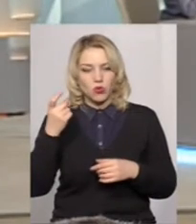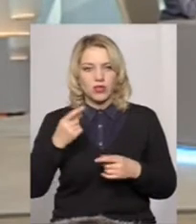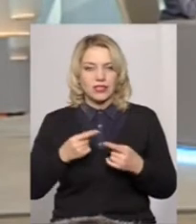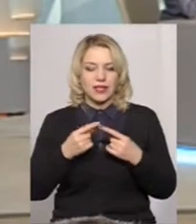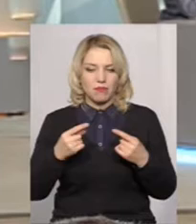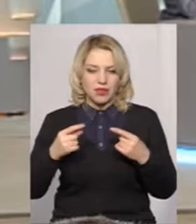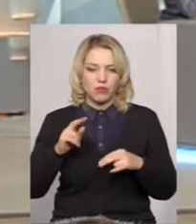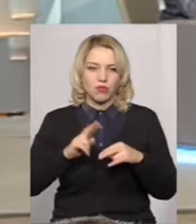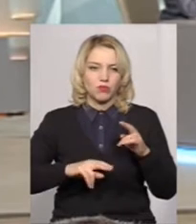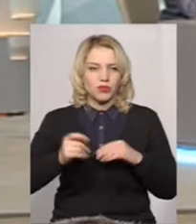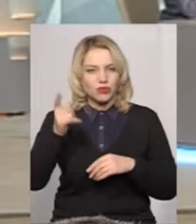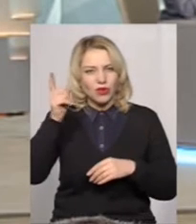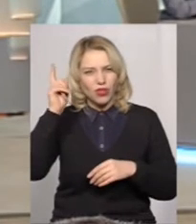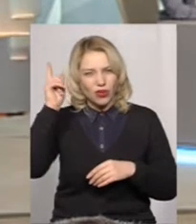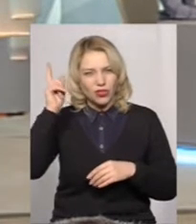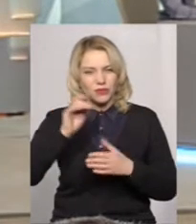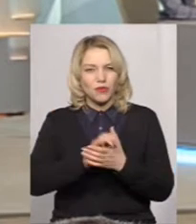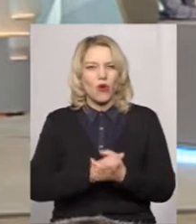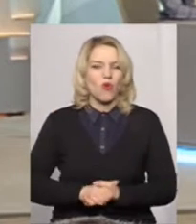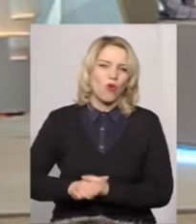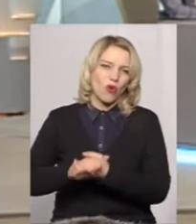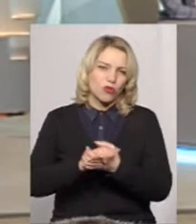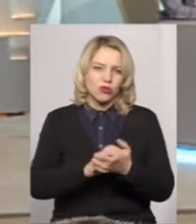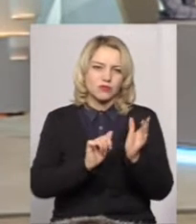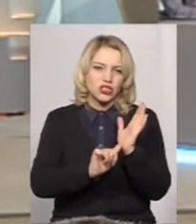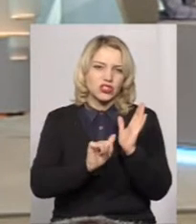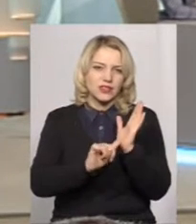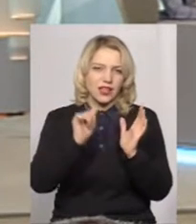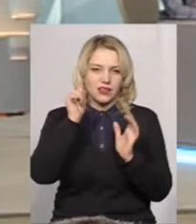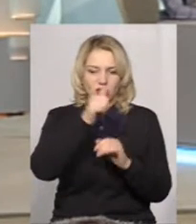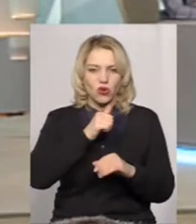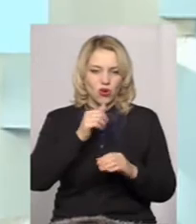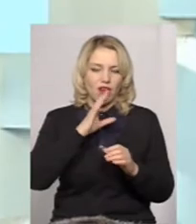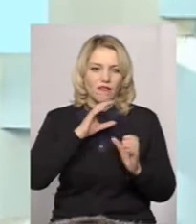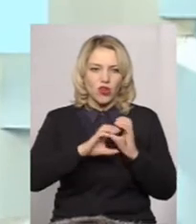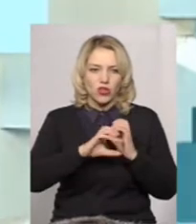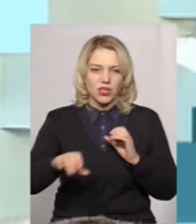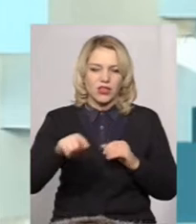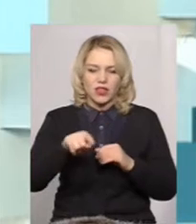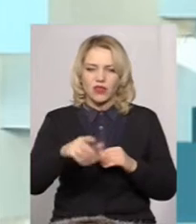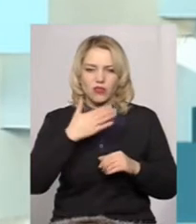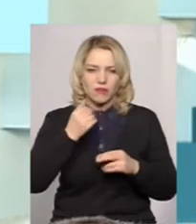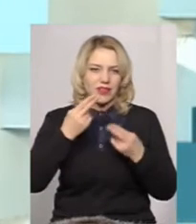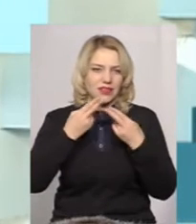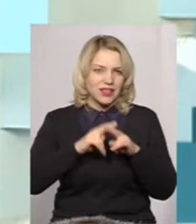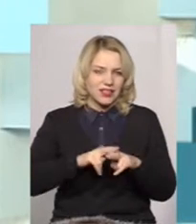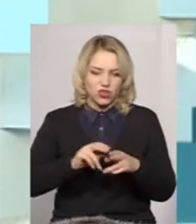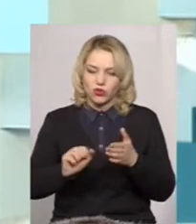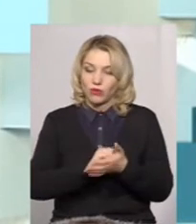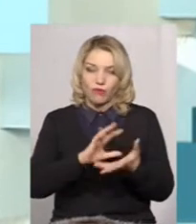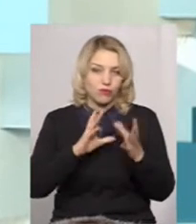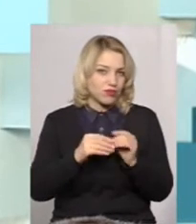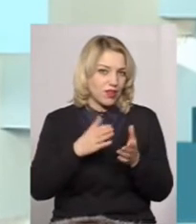методом побудований ще колишнім колгоспом в 60-х роках водогін. На нього нема ні технічної документації, вовше ніякої